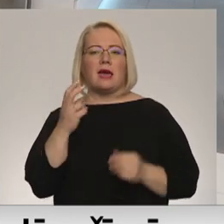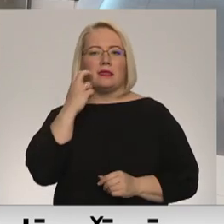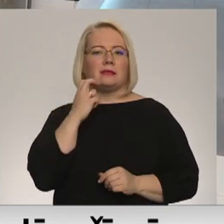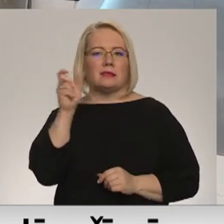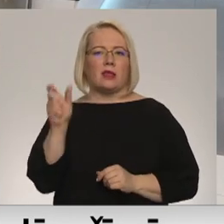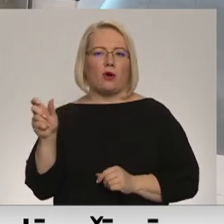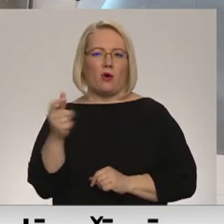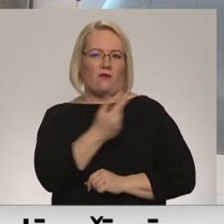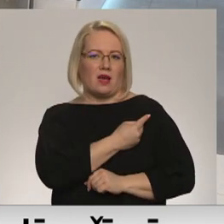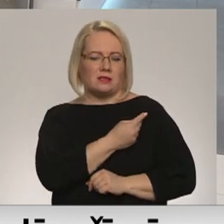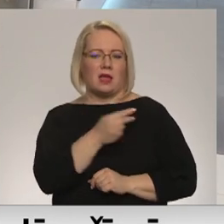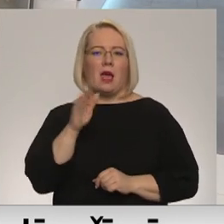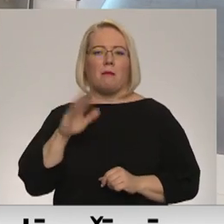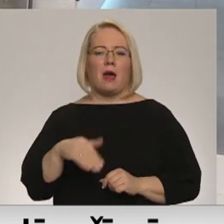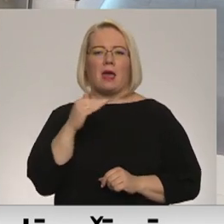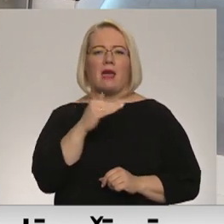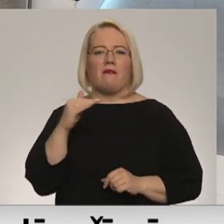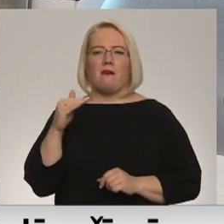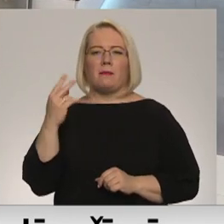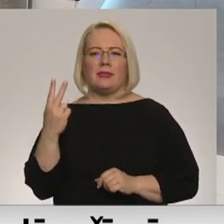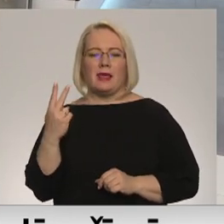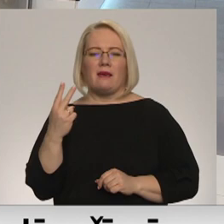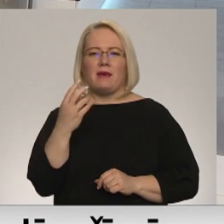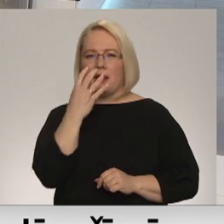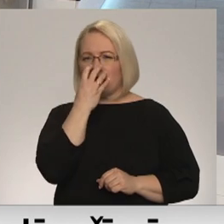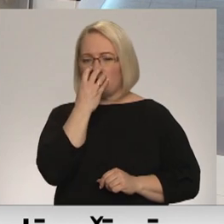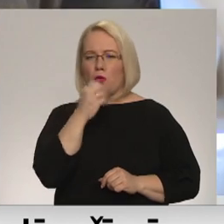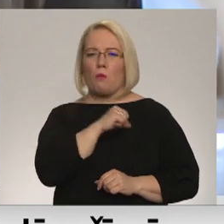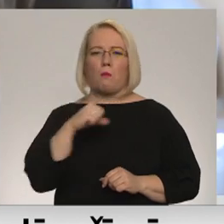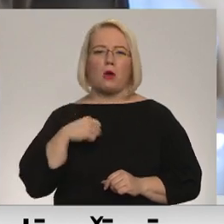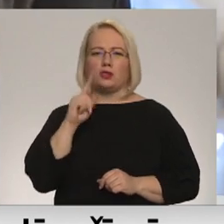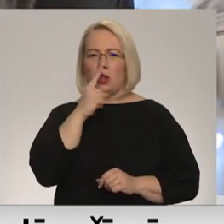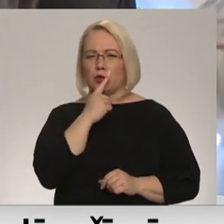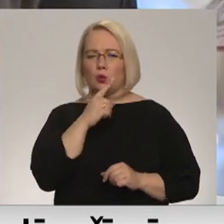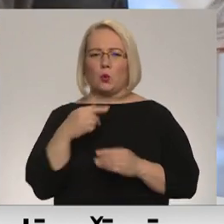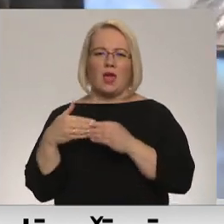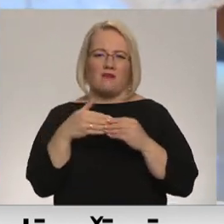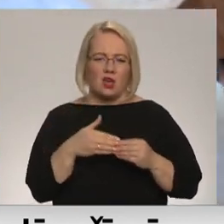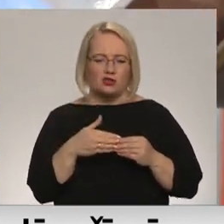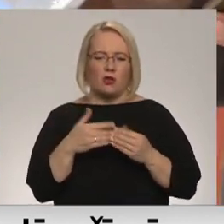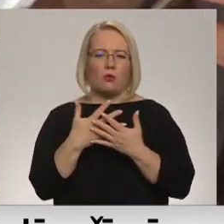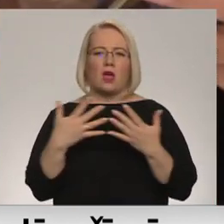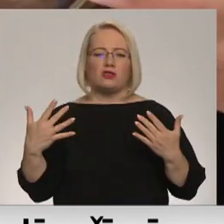vakcināciju par FFP2 respiratoru un paštais tieviešanu un dažādu ierobežojumu loģiku.